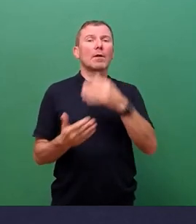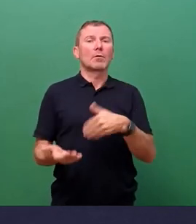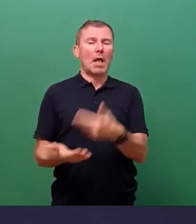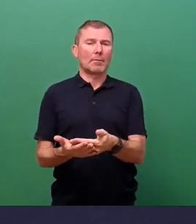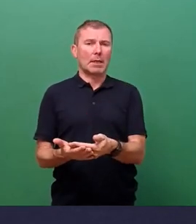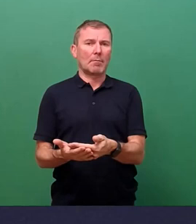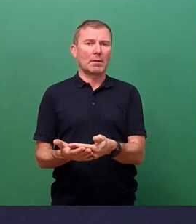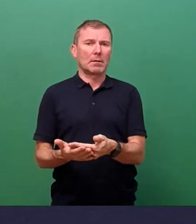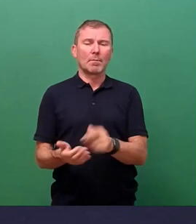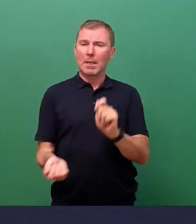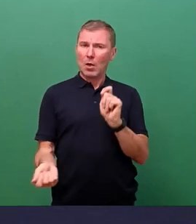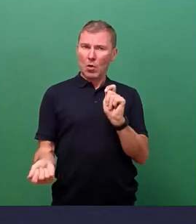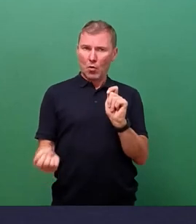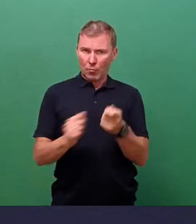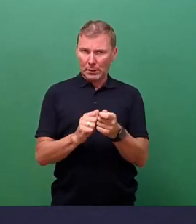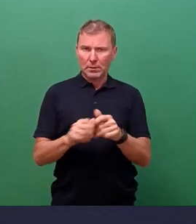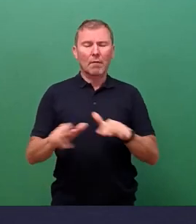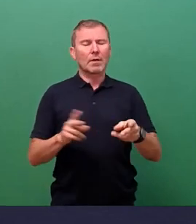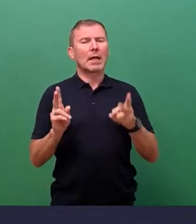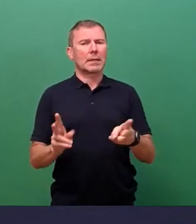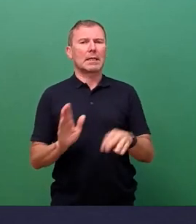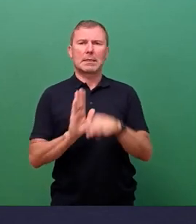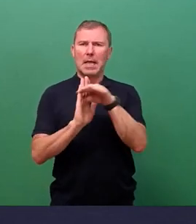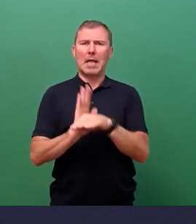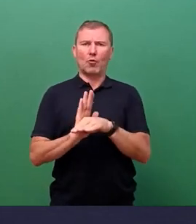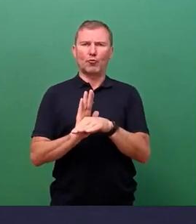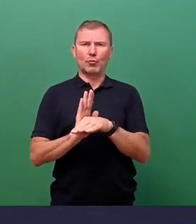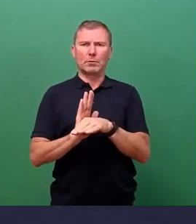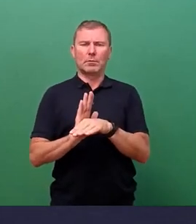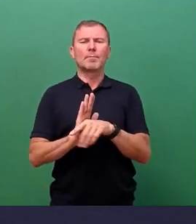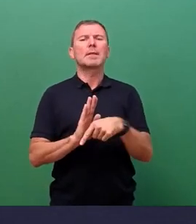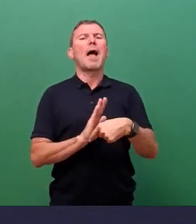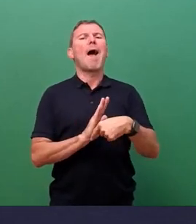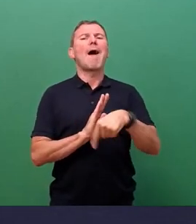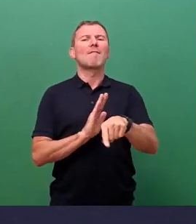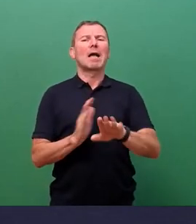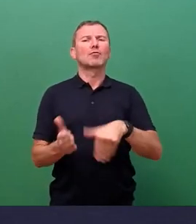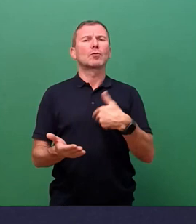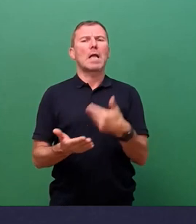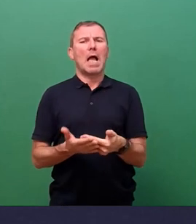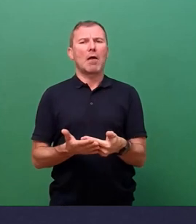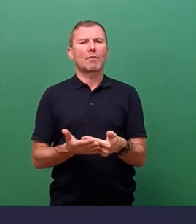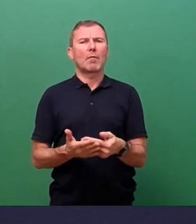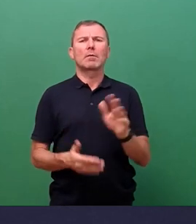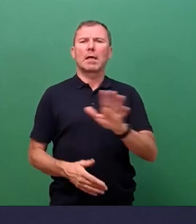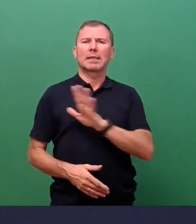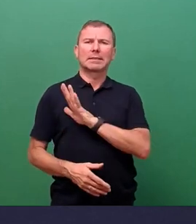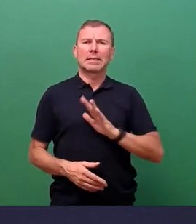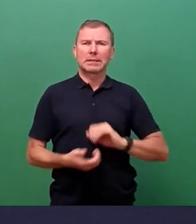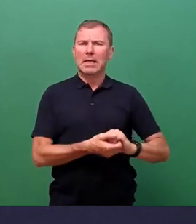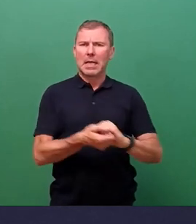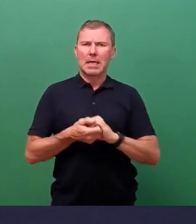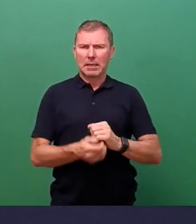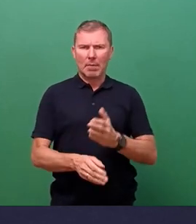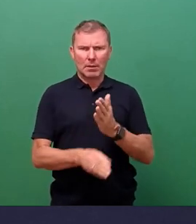handelt es sich um eine verkehrsrechtliche Anordnung. Die Weisungsaufgabe nach sächsischer Gemeindeordnung ist. Eine Beteiligung